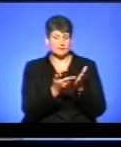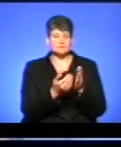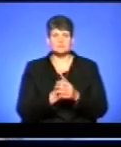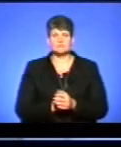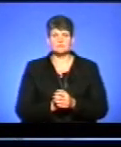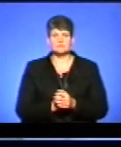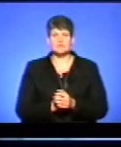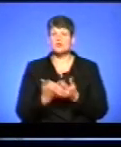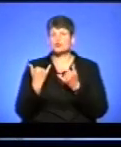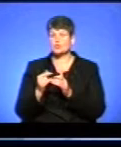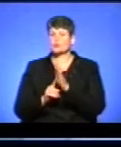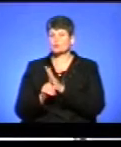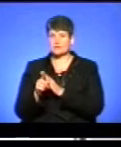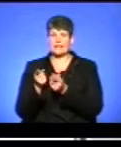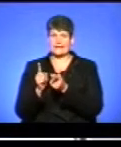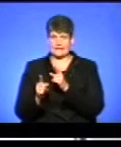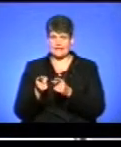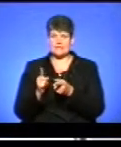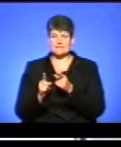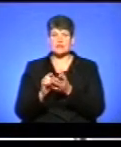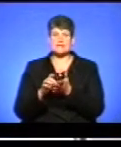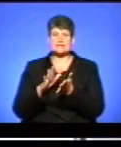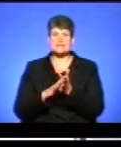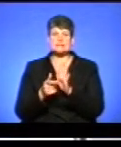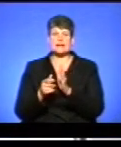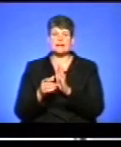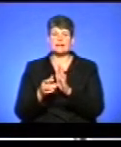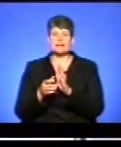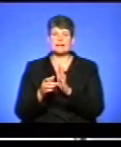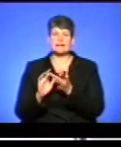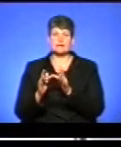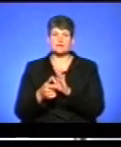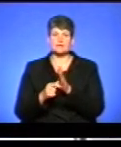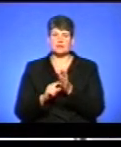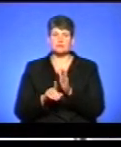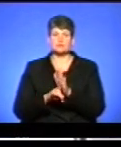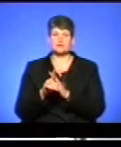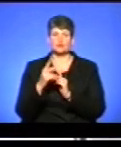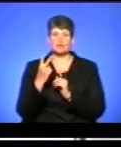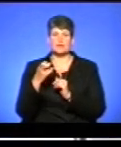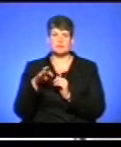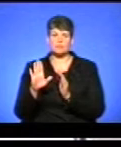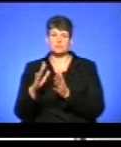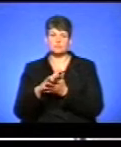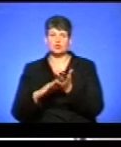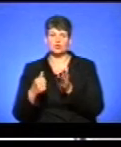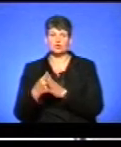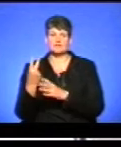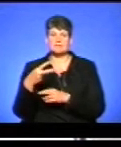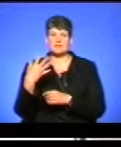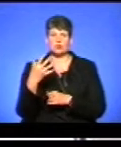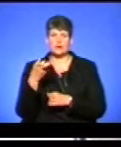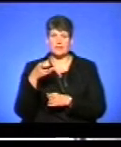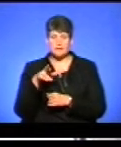Сьогодні розпочала реєстрація електронних кабінетів, вона розпочала з 2 липня, і триватиме до 25 липня, а подачу